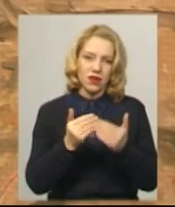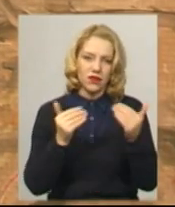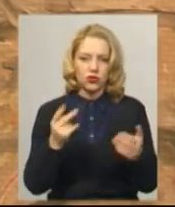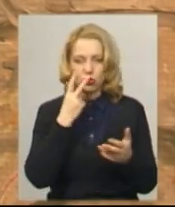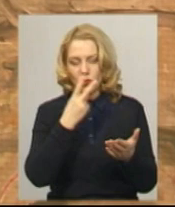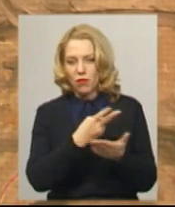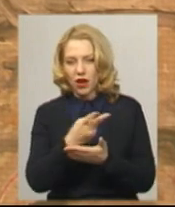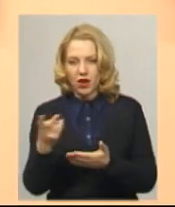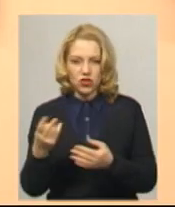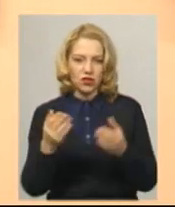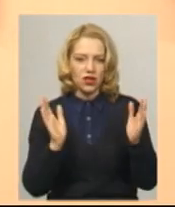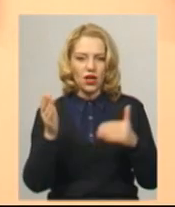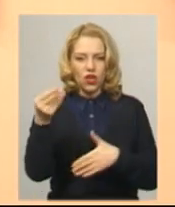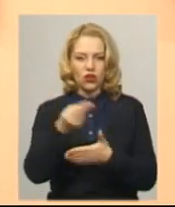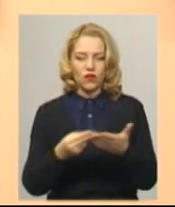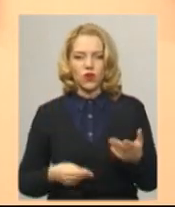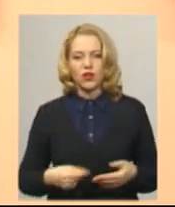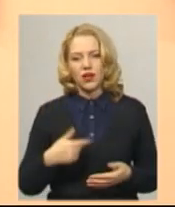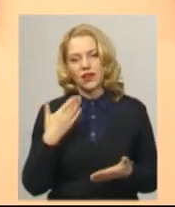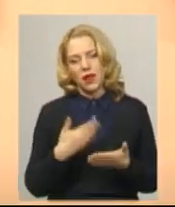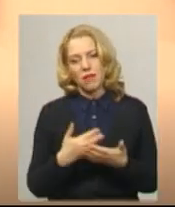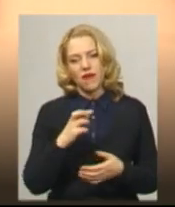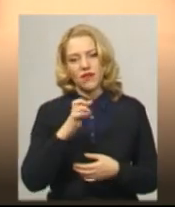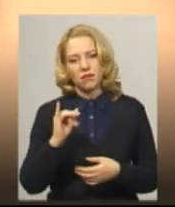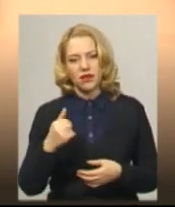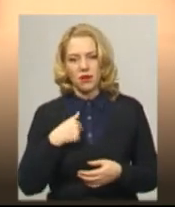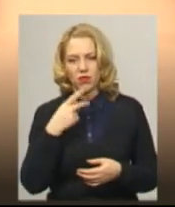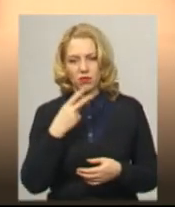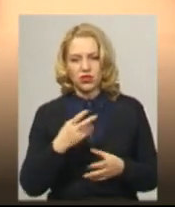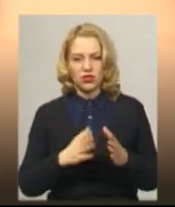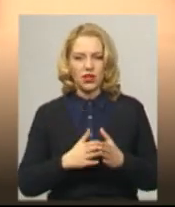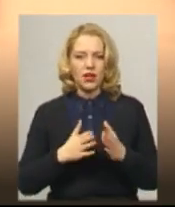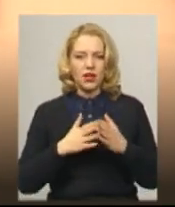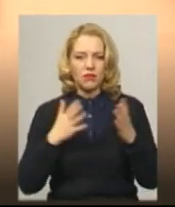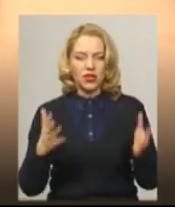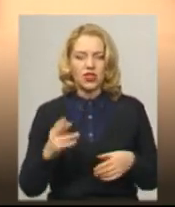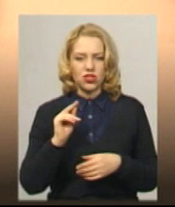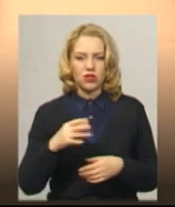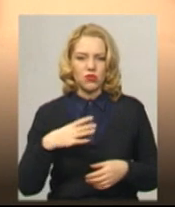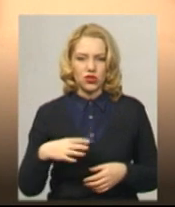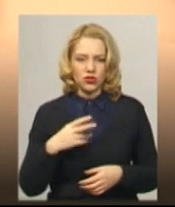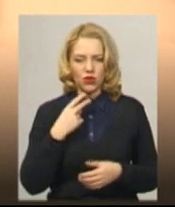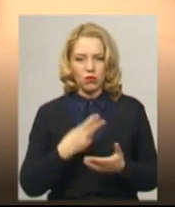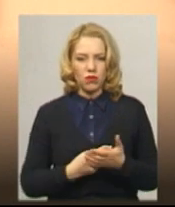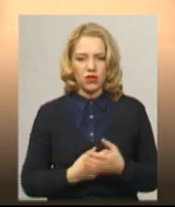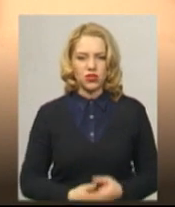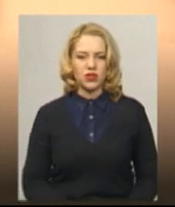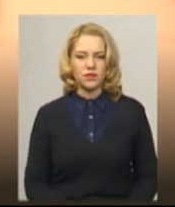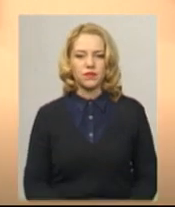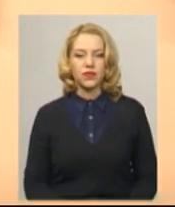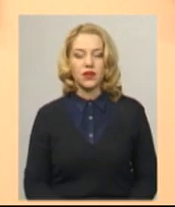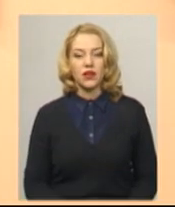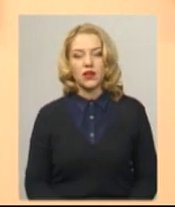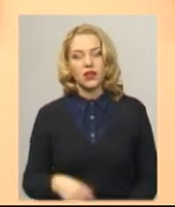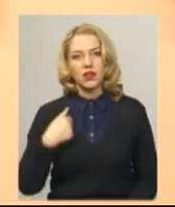позйомився з художницею. Напевно, що я побачила більше, ніж очікувала побачити. Я знала,